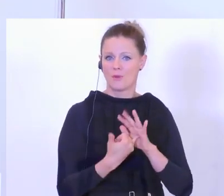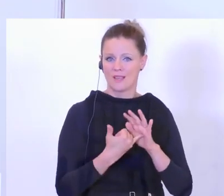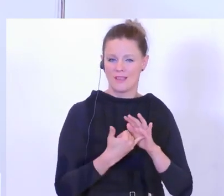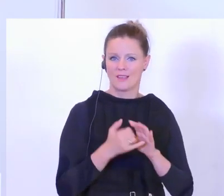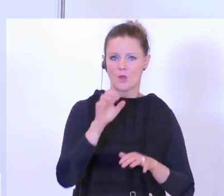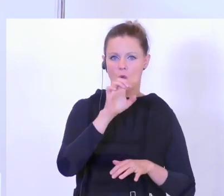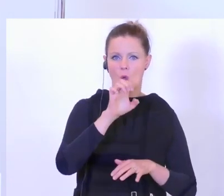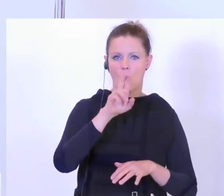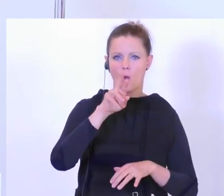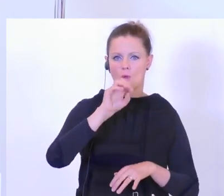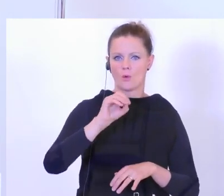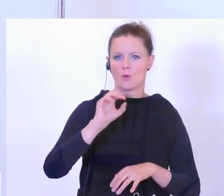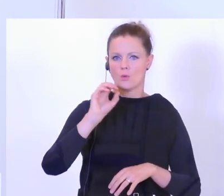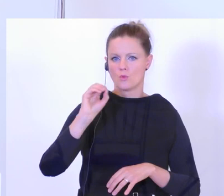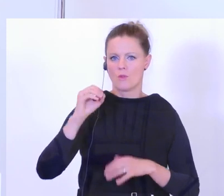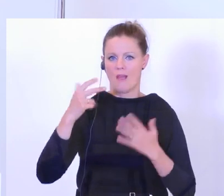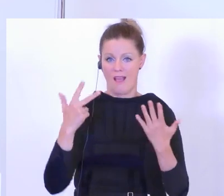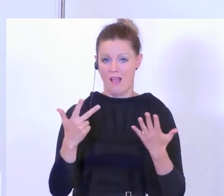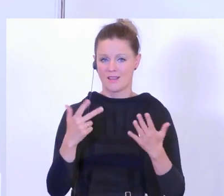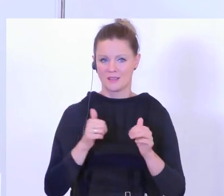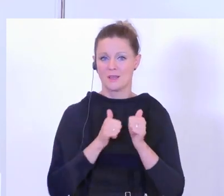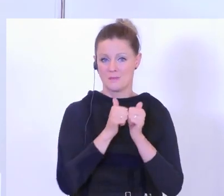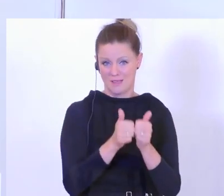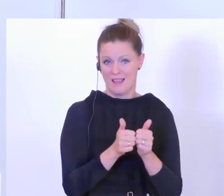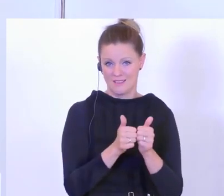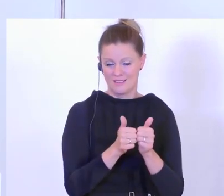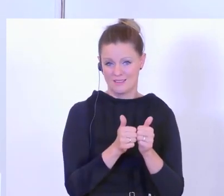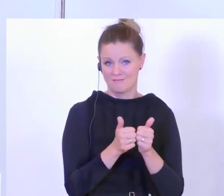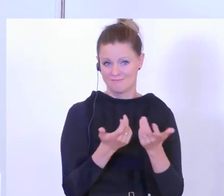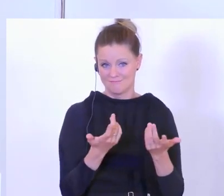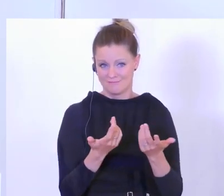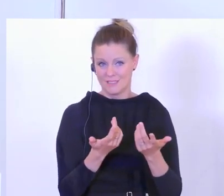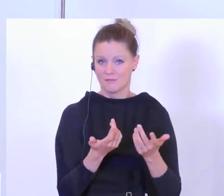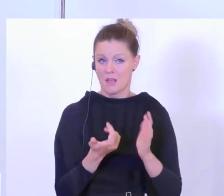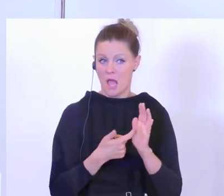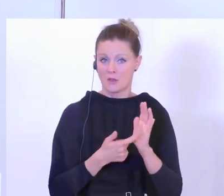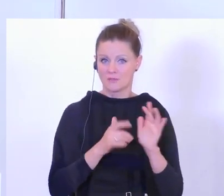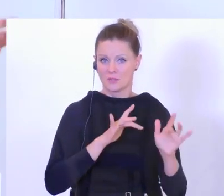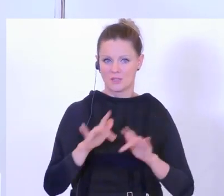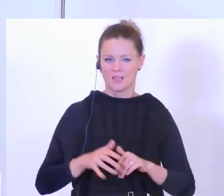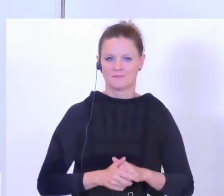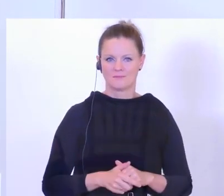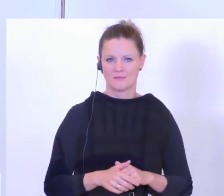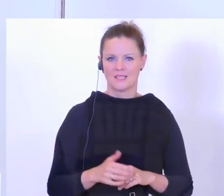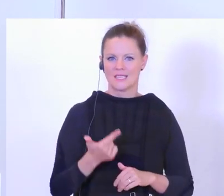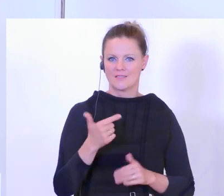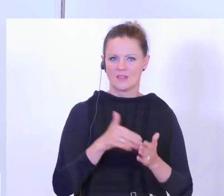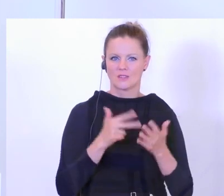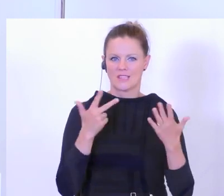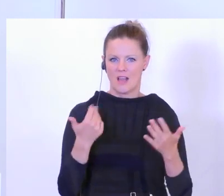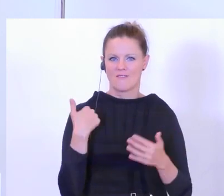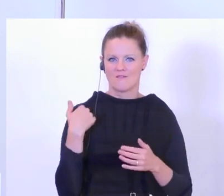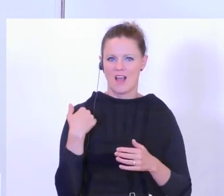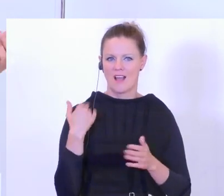für uns in der Sicherheitsfrage. Du hast dich dann auch auf das Minenfeld der Politik begeben. Du warst 2008 Kabinettchef.